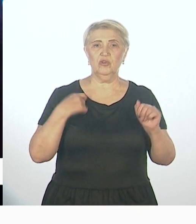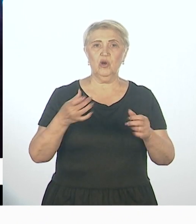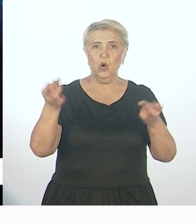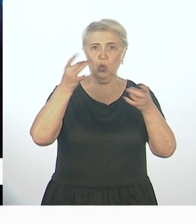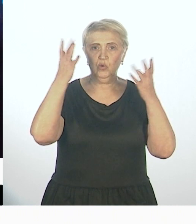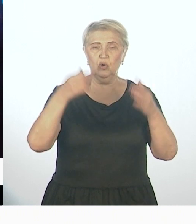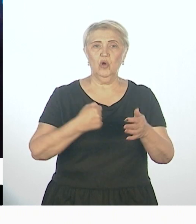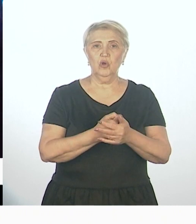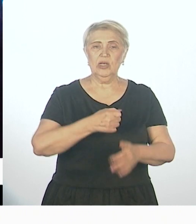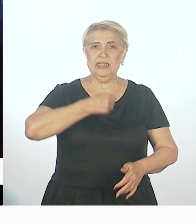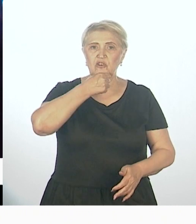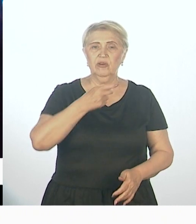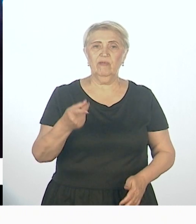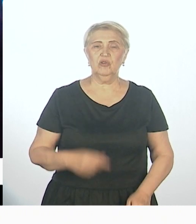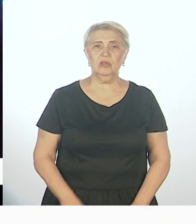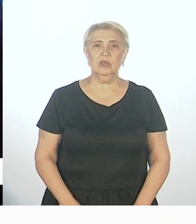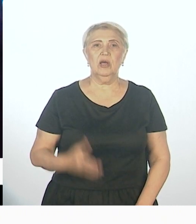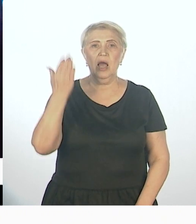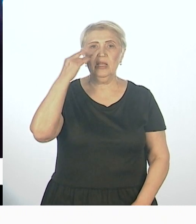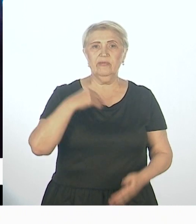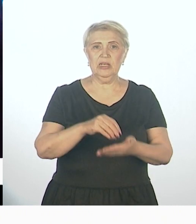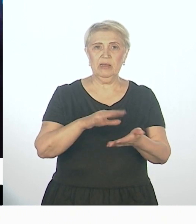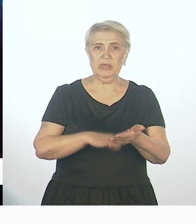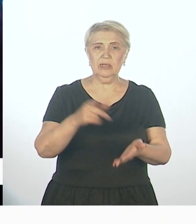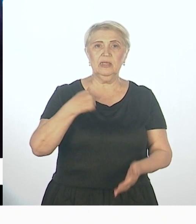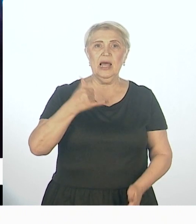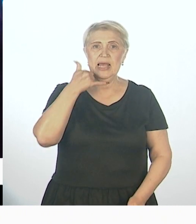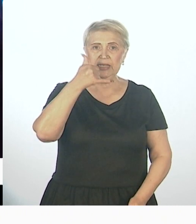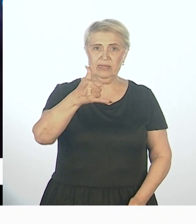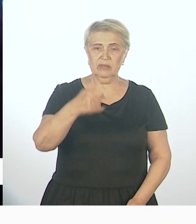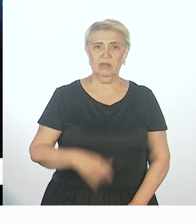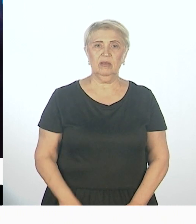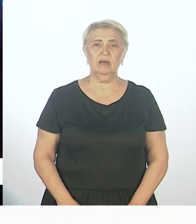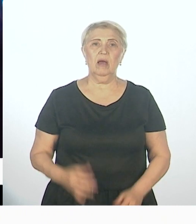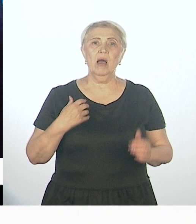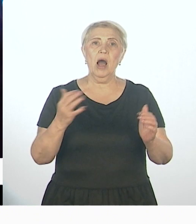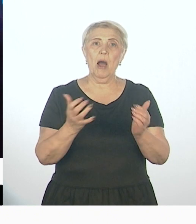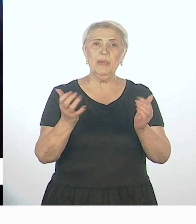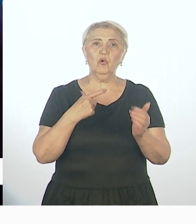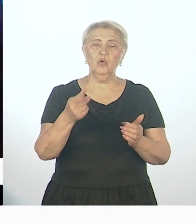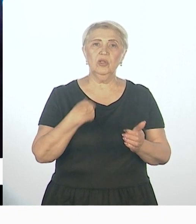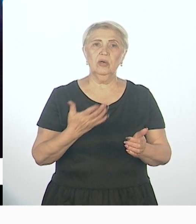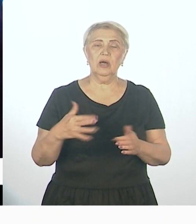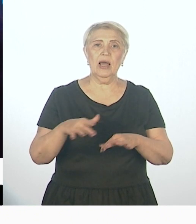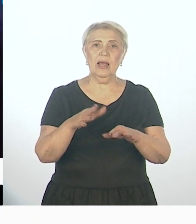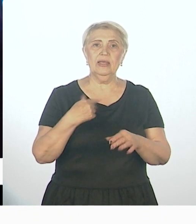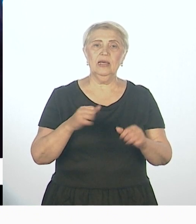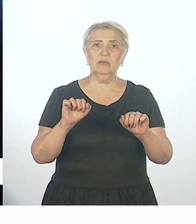старшего возраста. Недавно записался, вот звонила опекун недееспособного